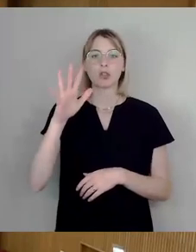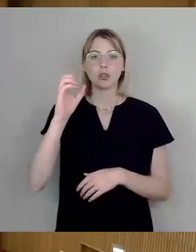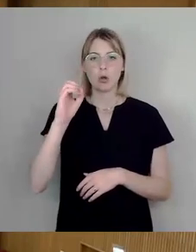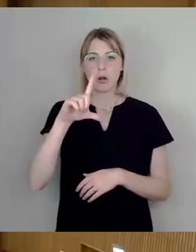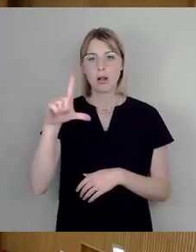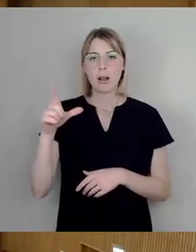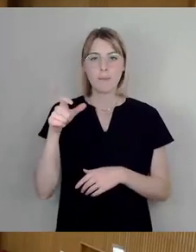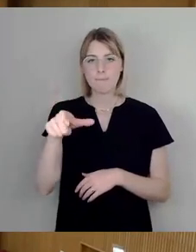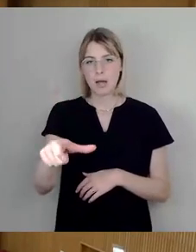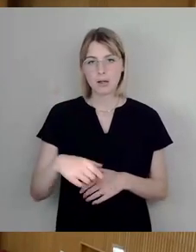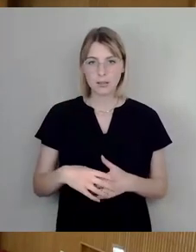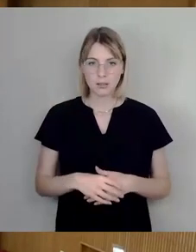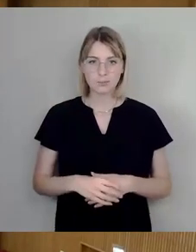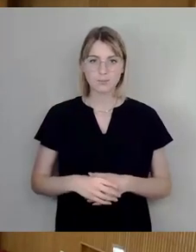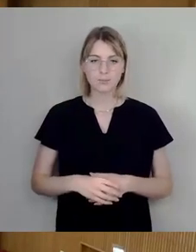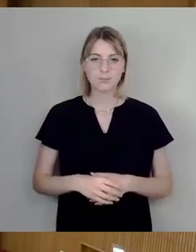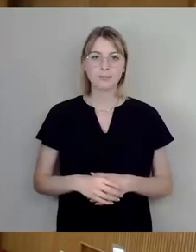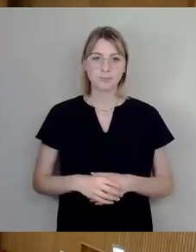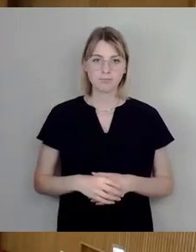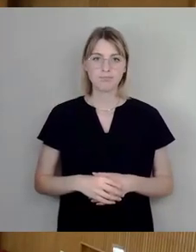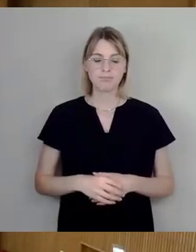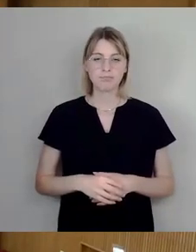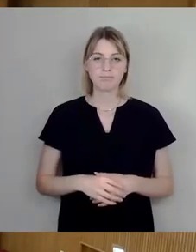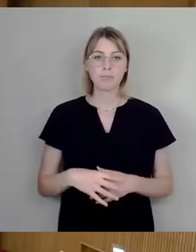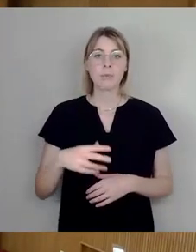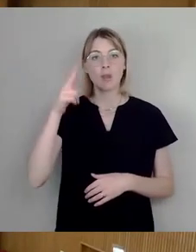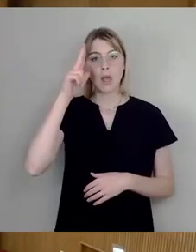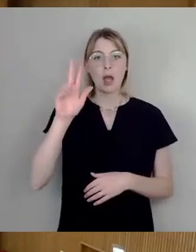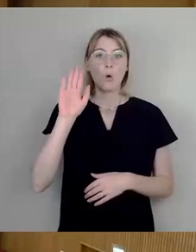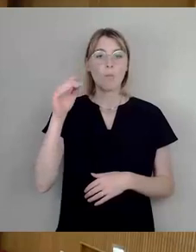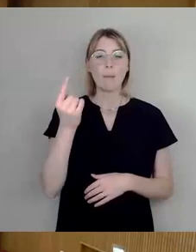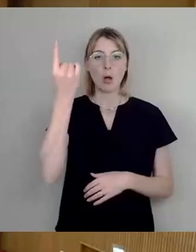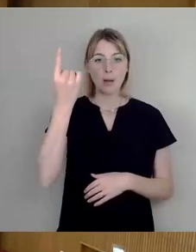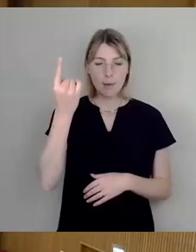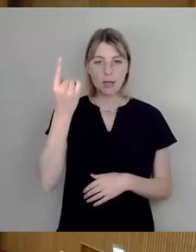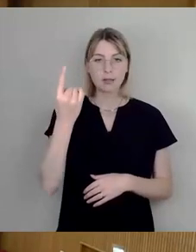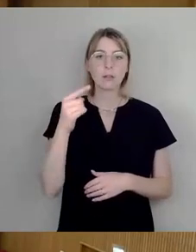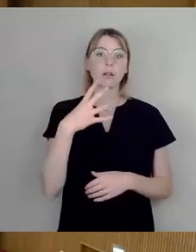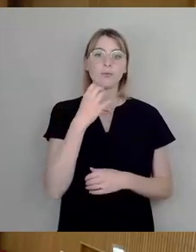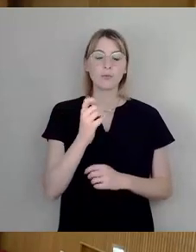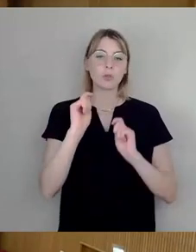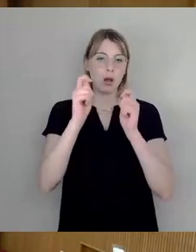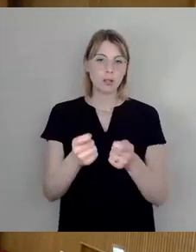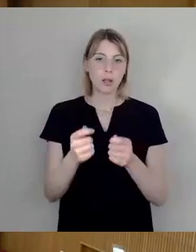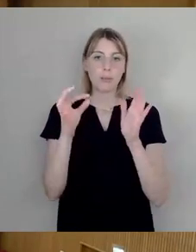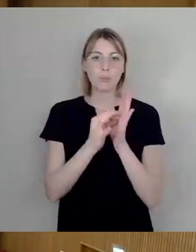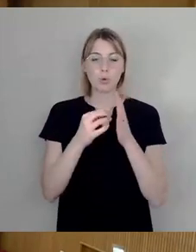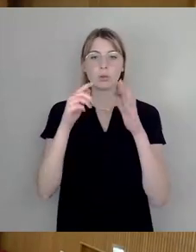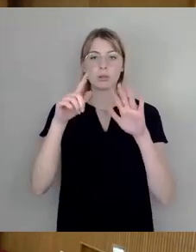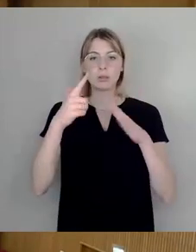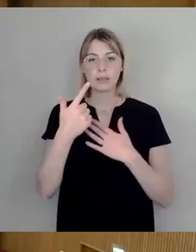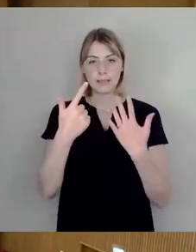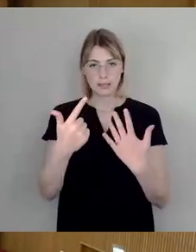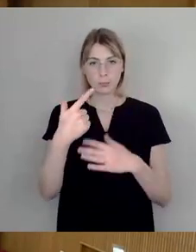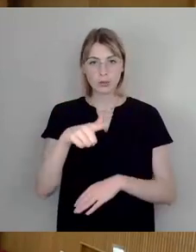Ja, Herr Oberbürgermeister, ich beantrage hiermit den Punkt 27.12 Zustand der Dresdner Brücken vorzuziehen.